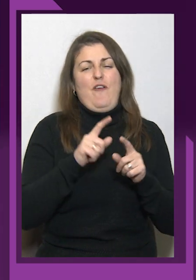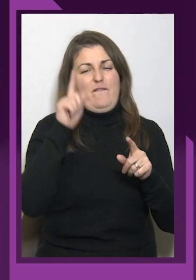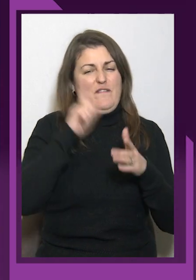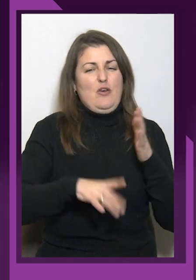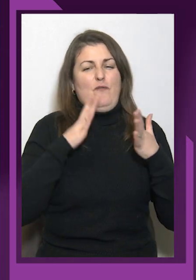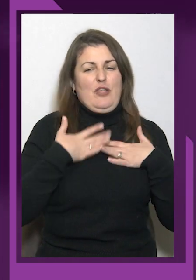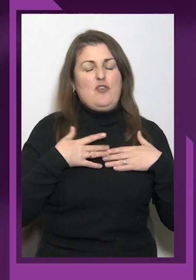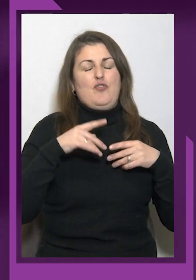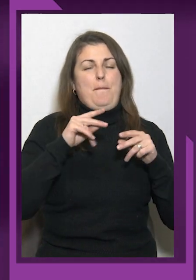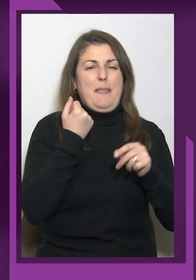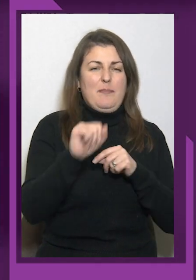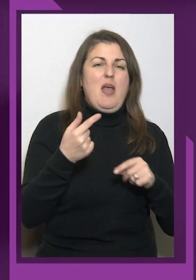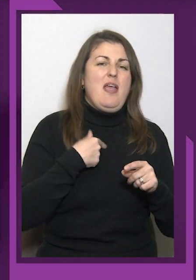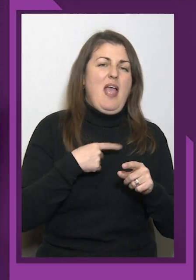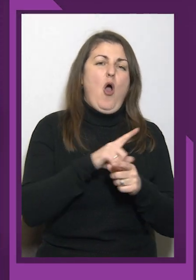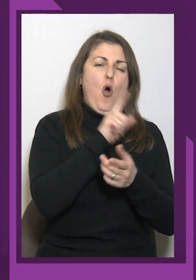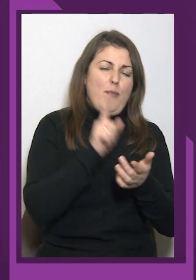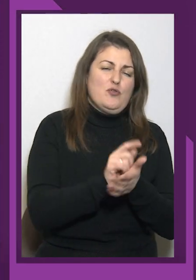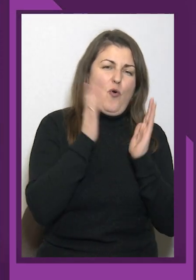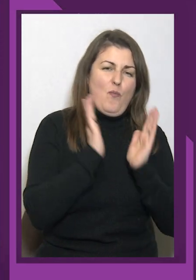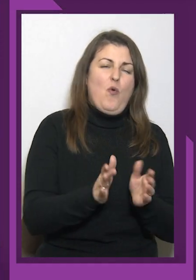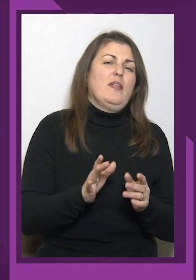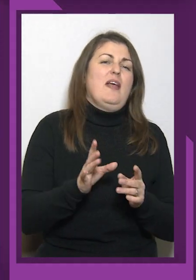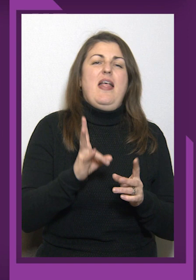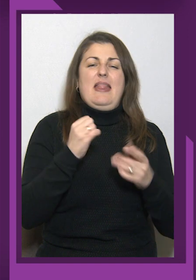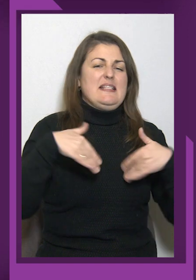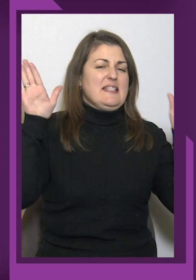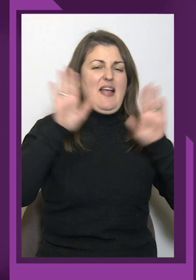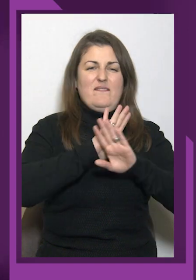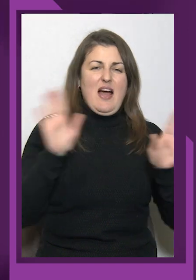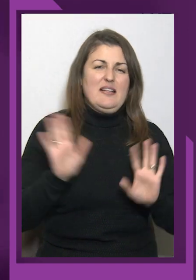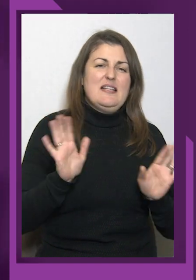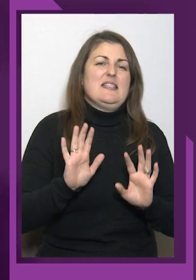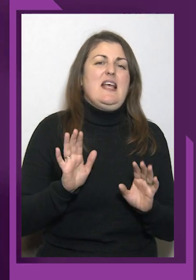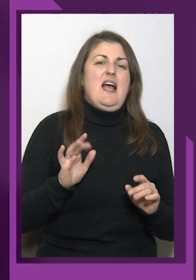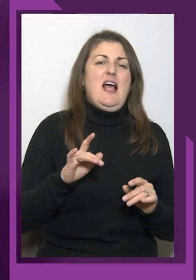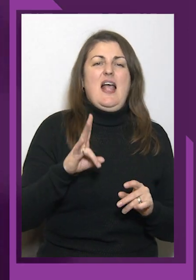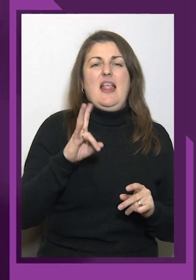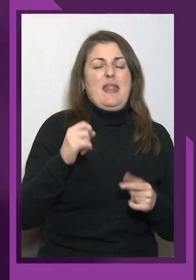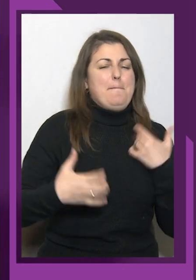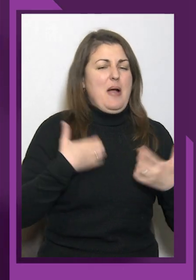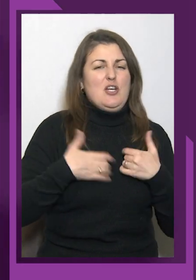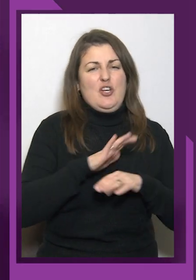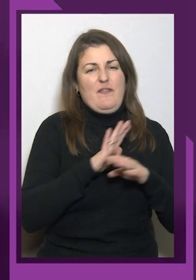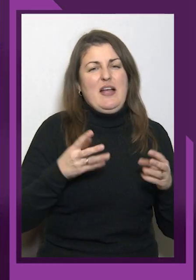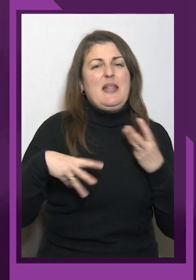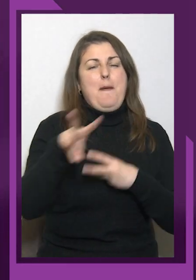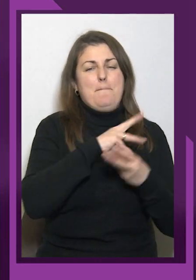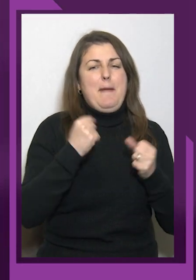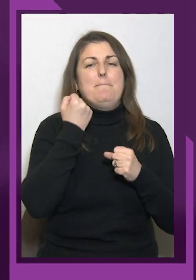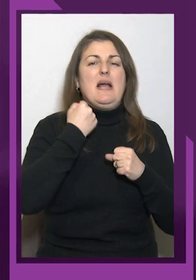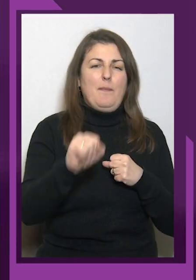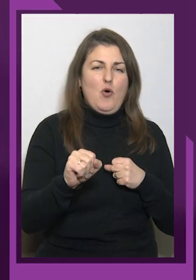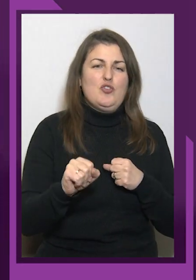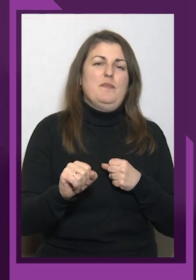ставайтеся, ні, то саме, не переживайте, ми переможемо, і перемога буде обов'язкова за